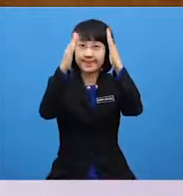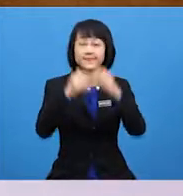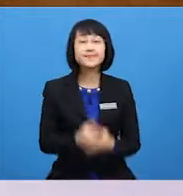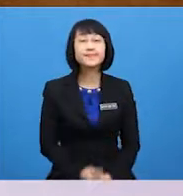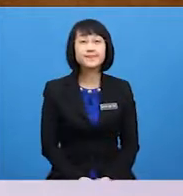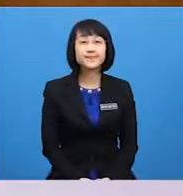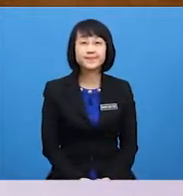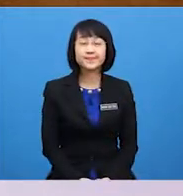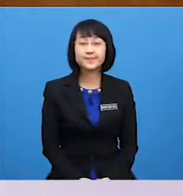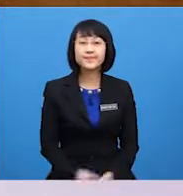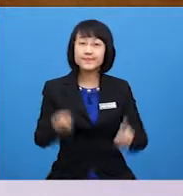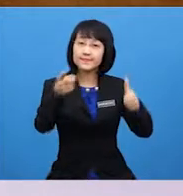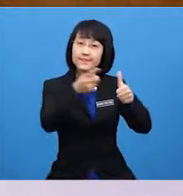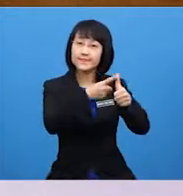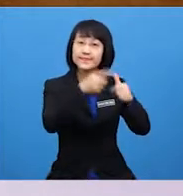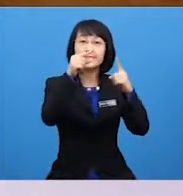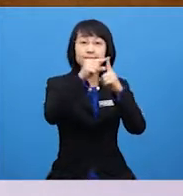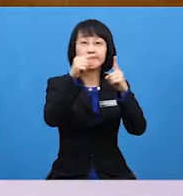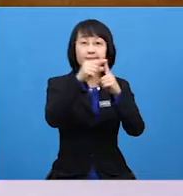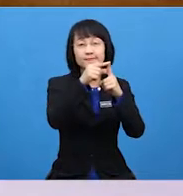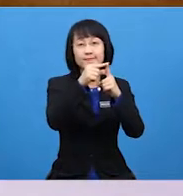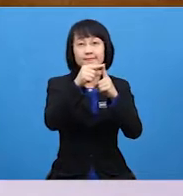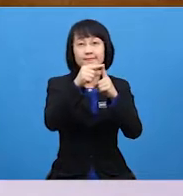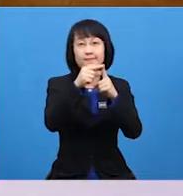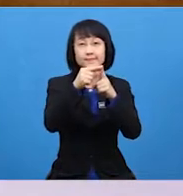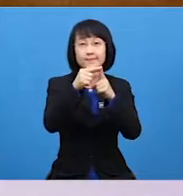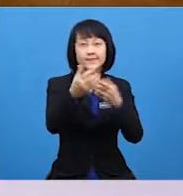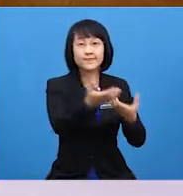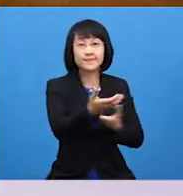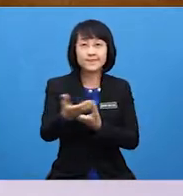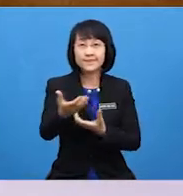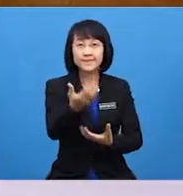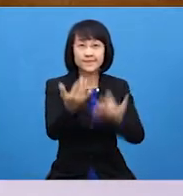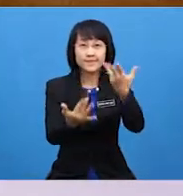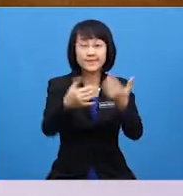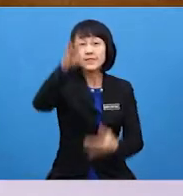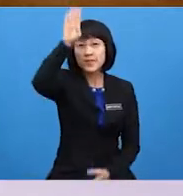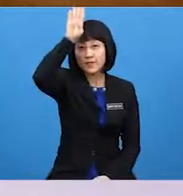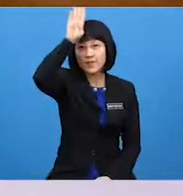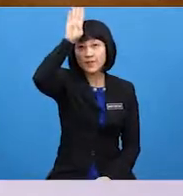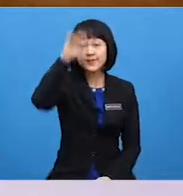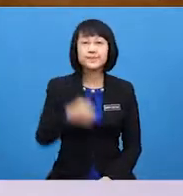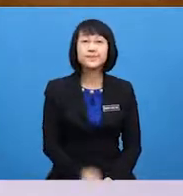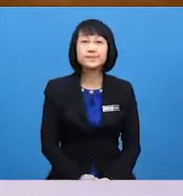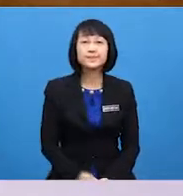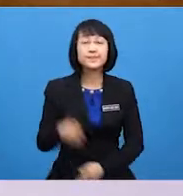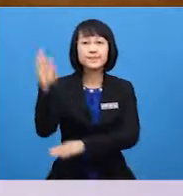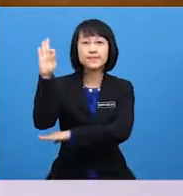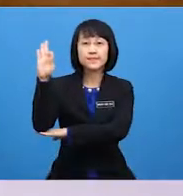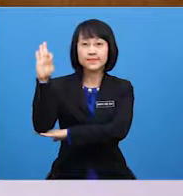The first word is Firefighter F